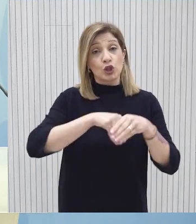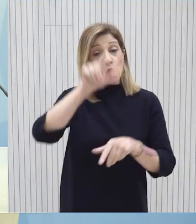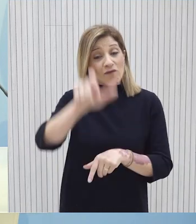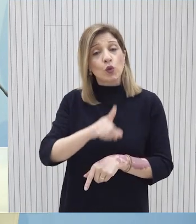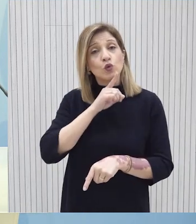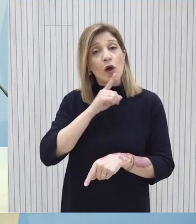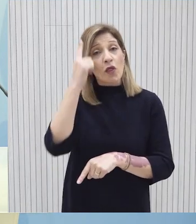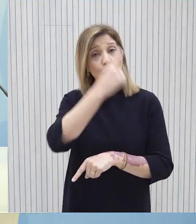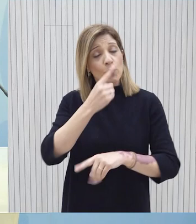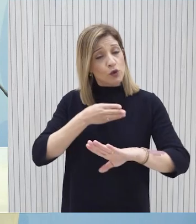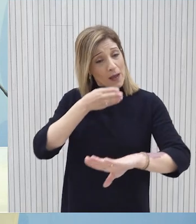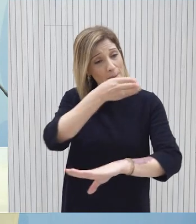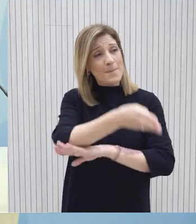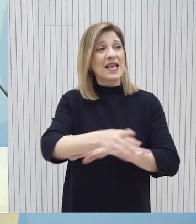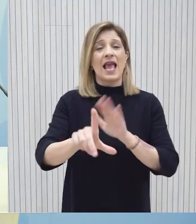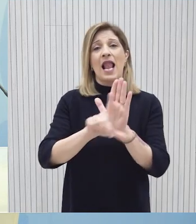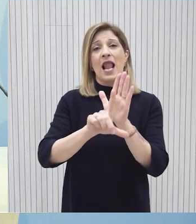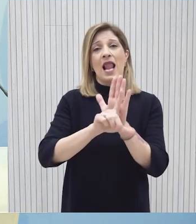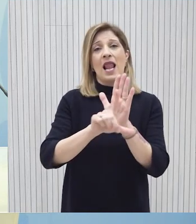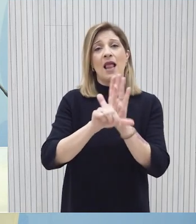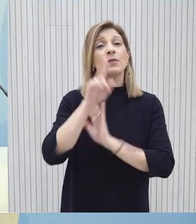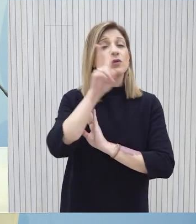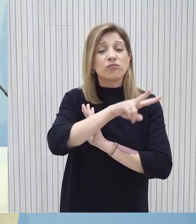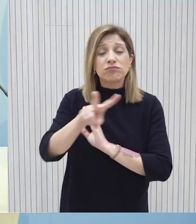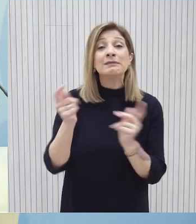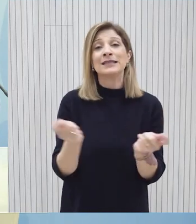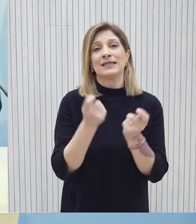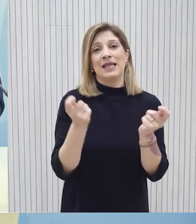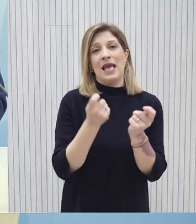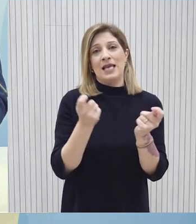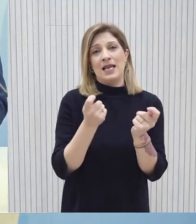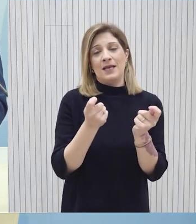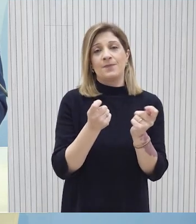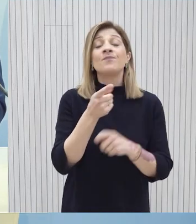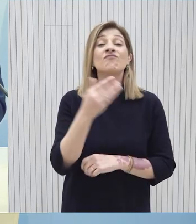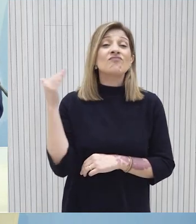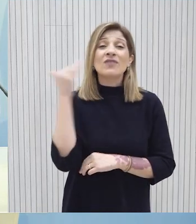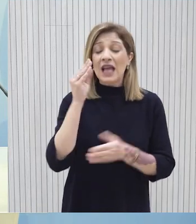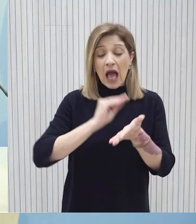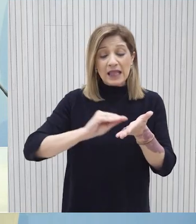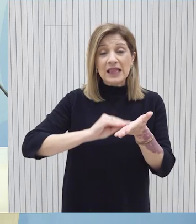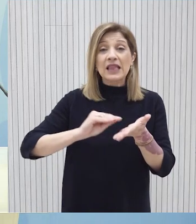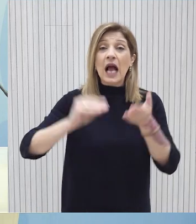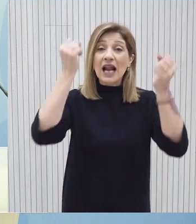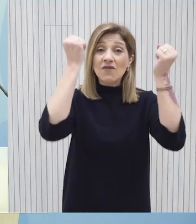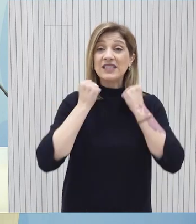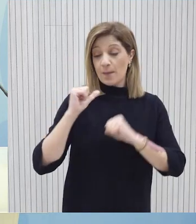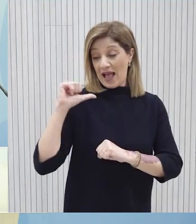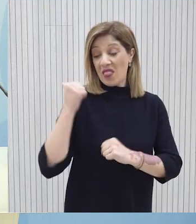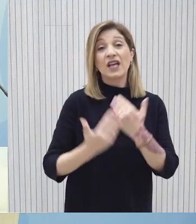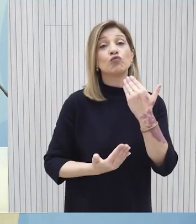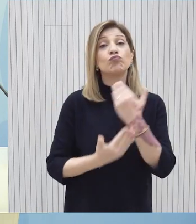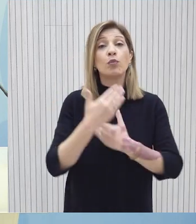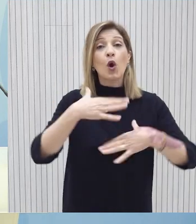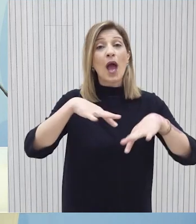ίδιος χθες προσωπικά στη Λεμεσό για επιθιώρηση και αξιολόγηση της κατάστασης. Η άμεση καταγραφή των ζημιών ξεκίνησε από χθες το πρωί